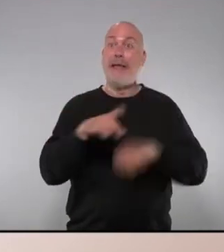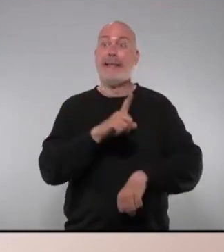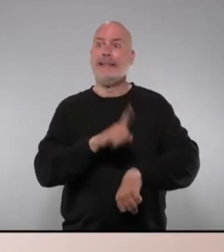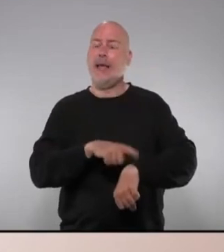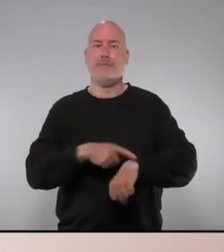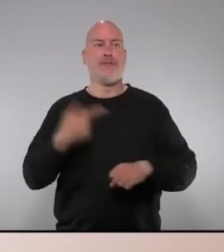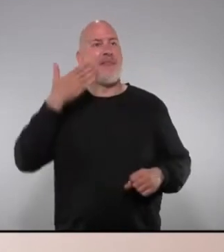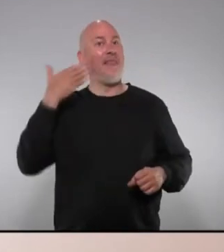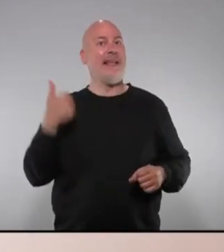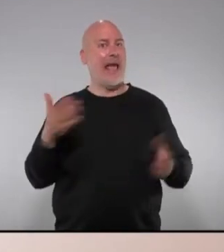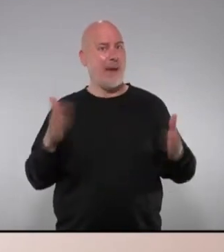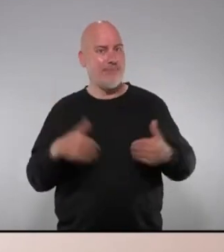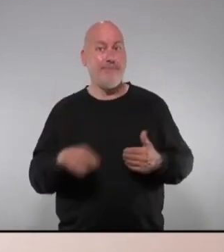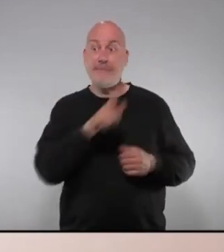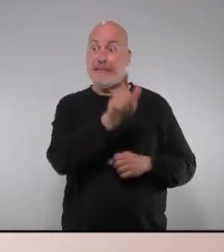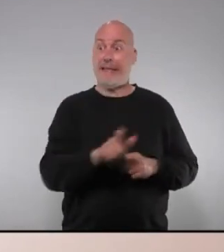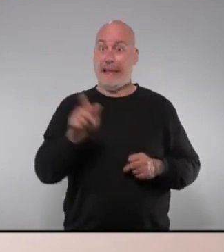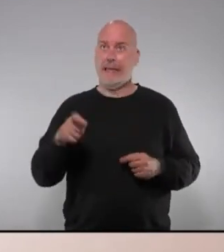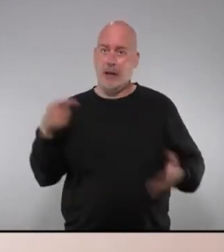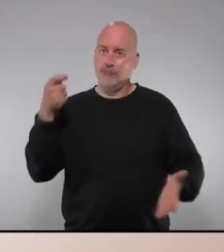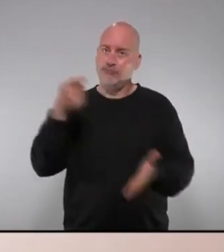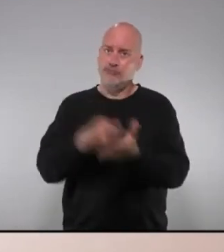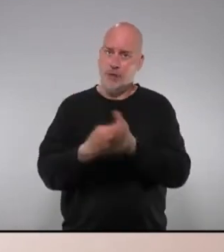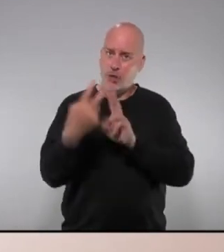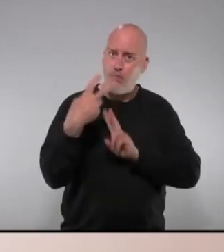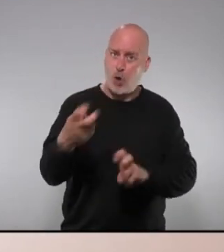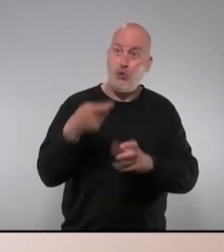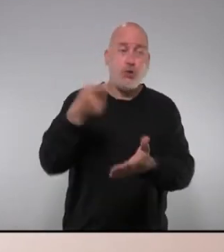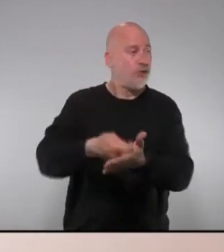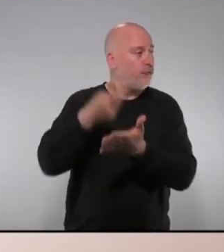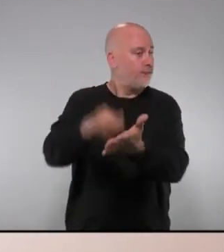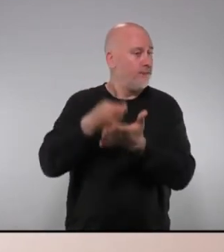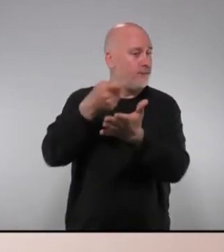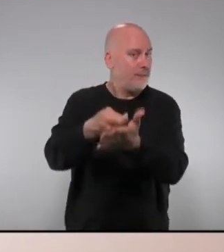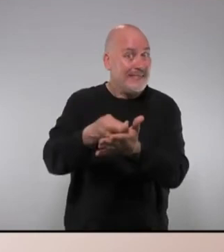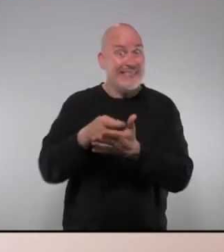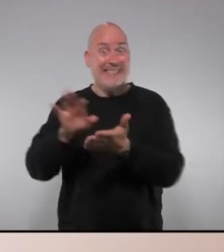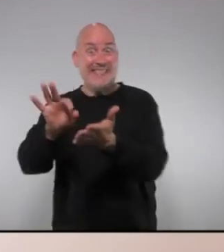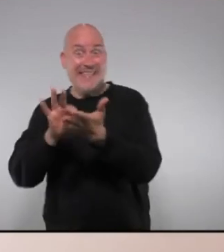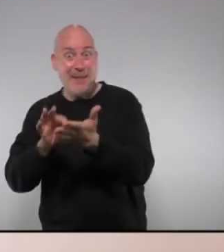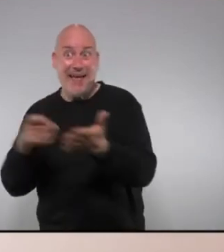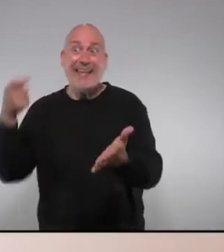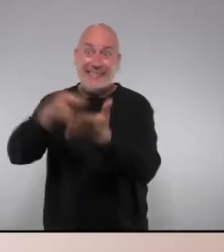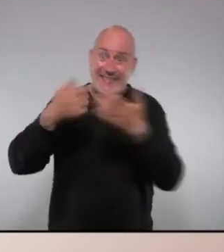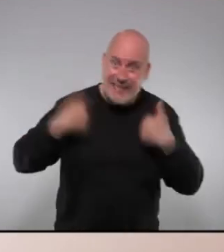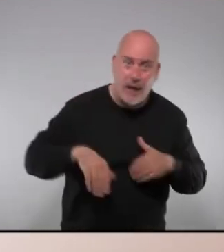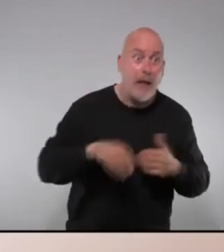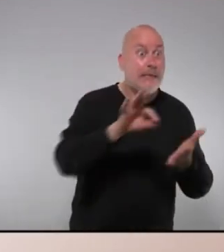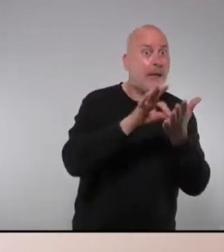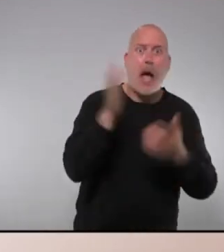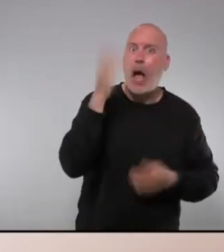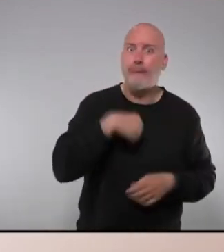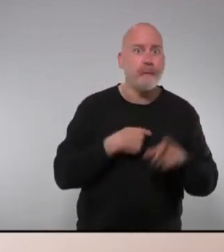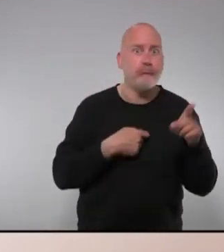un temps que la gent se les canya impostos per a l'hora de proveir els serveis que aquests impostos haurien de finançar no els busquis no els